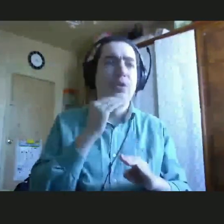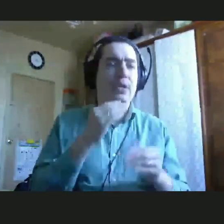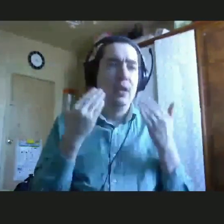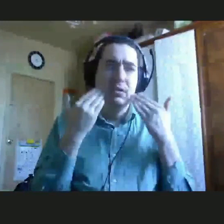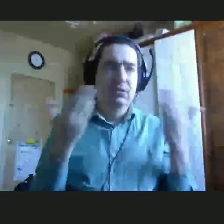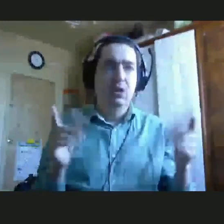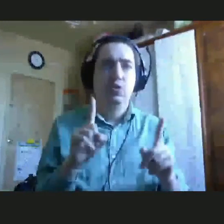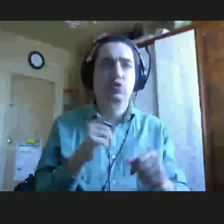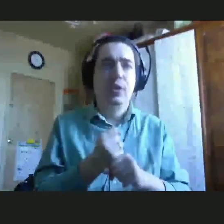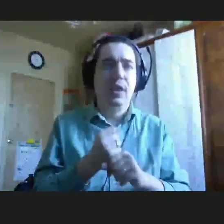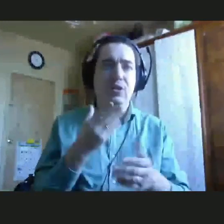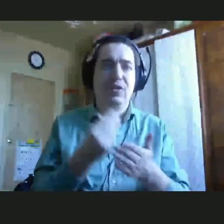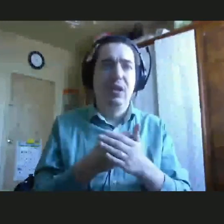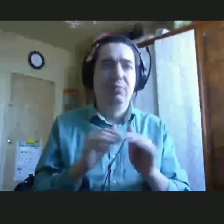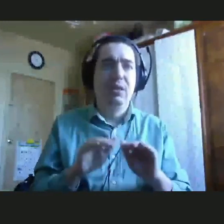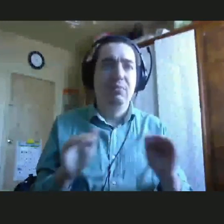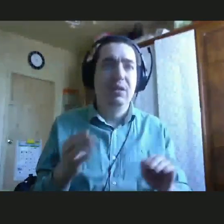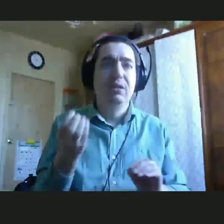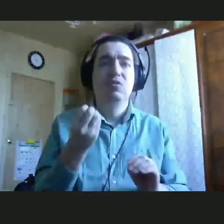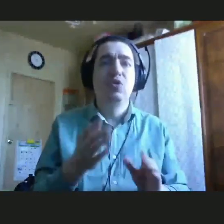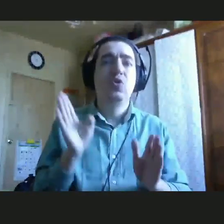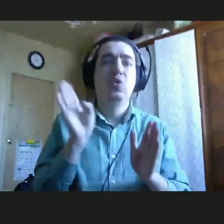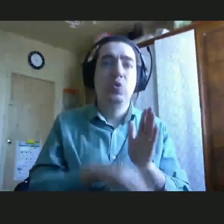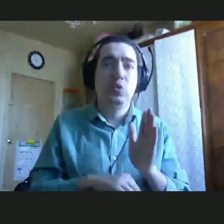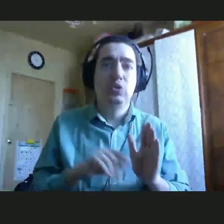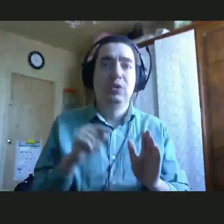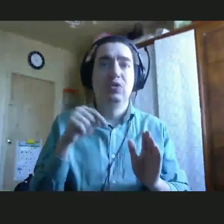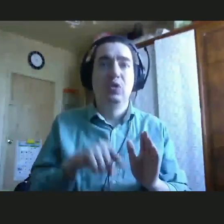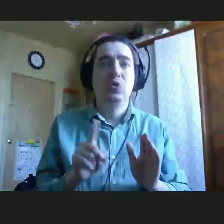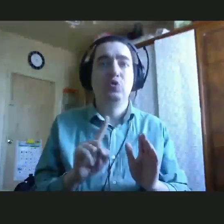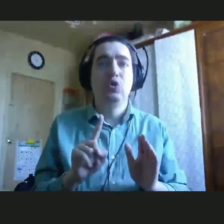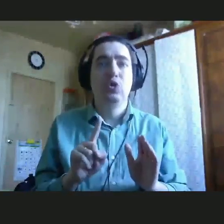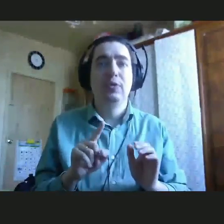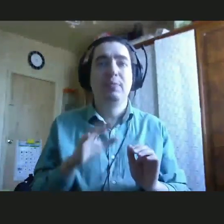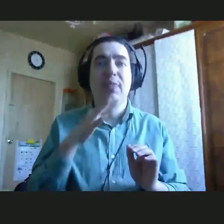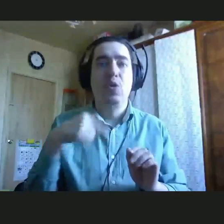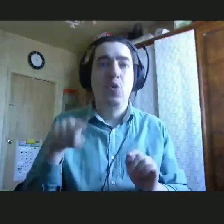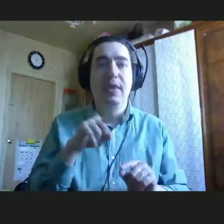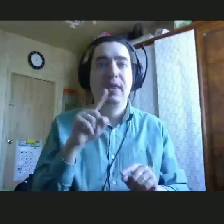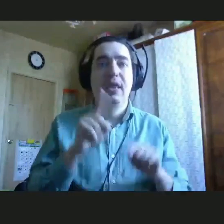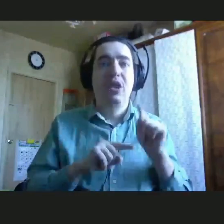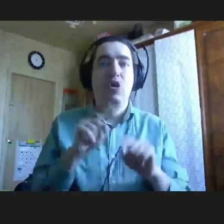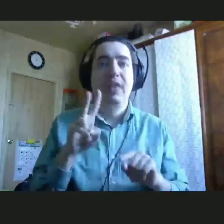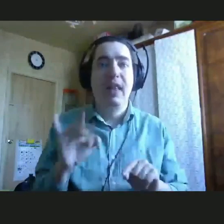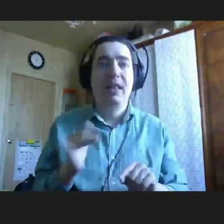своими детьми. Еще хуже, что опрос показал, что многие родители используют